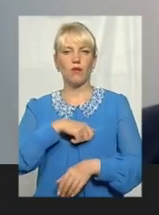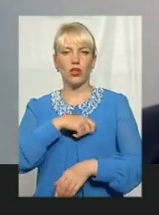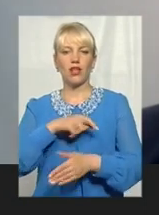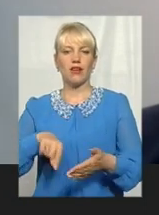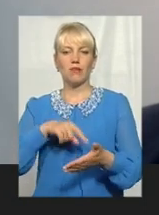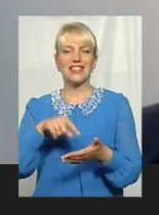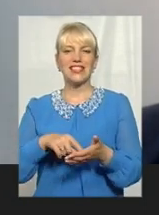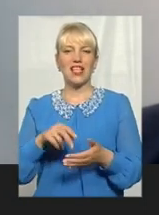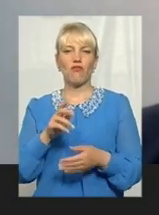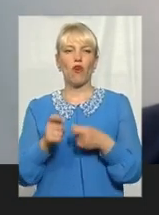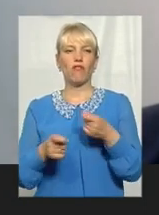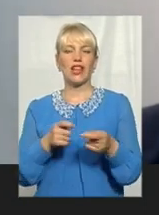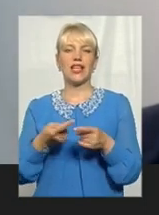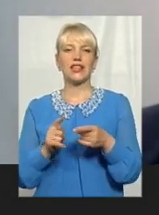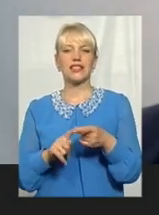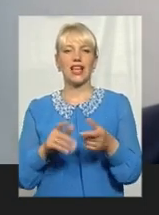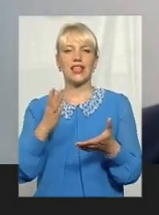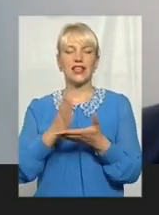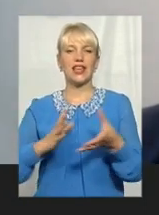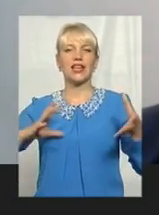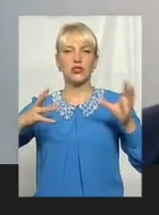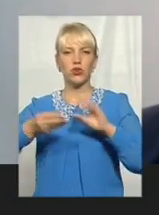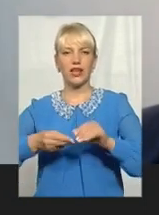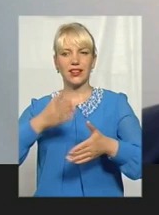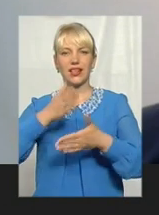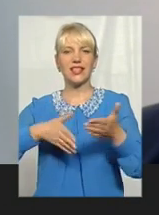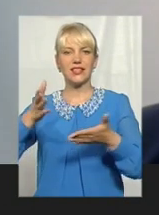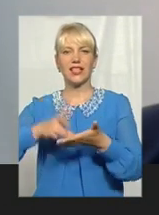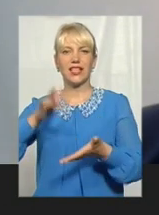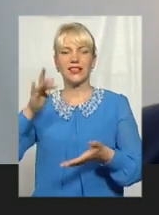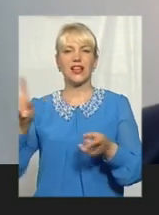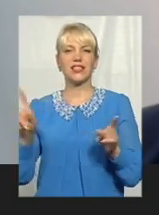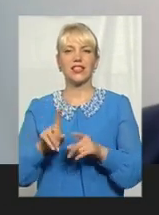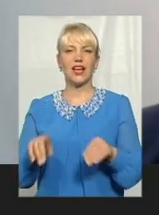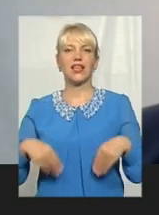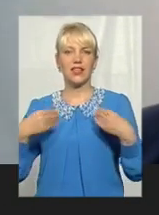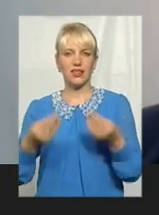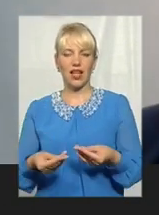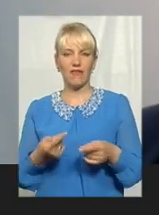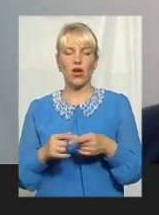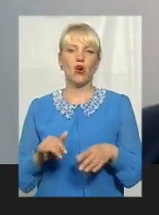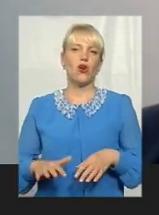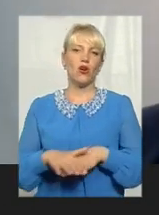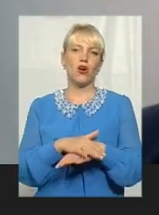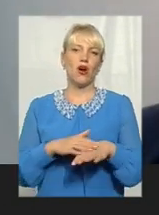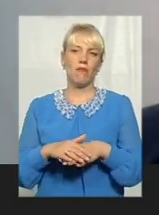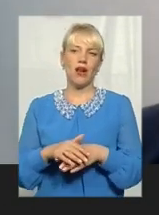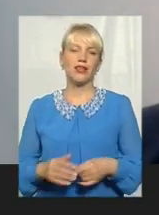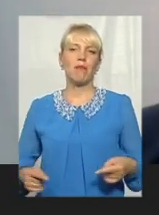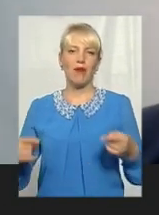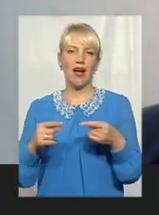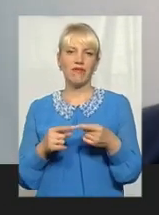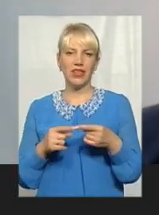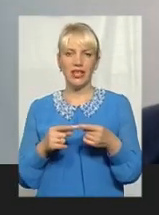місцевої ради. Це той результат децентралізації, який дав у громади певний ресурс